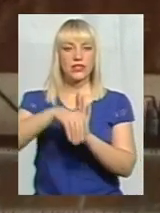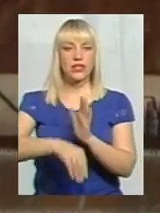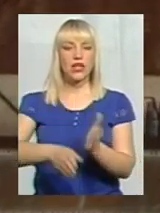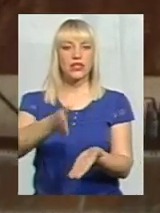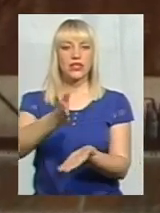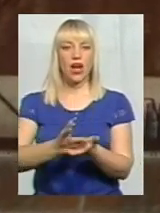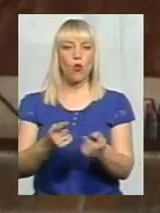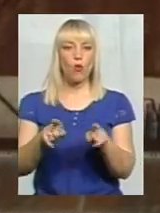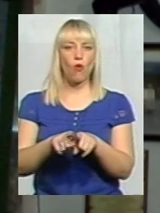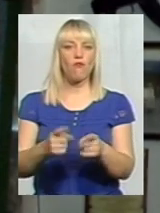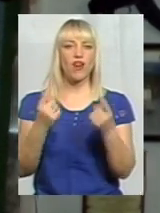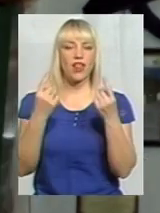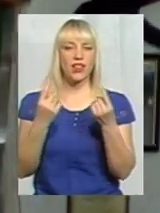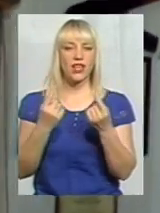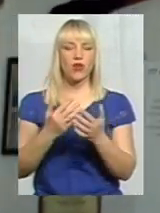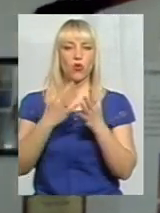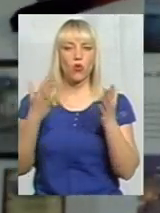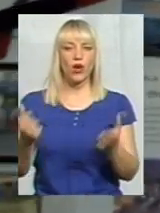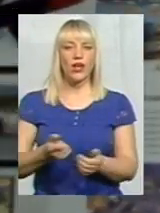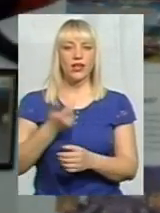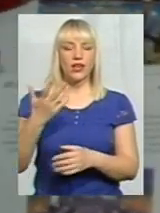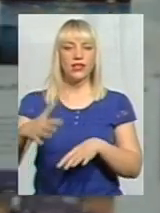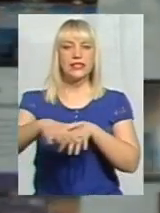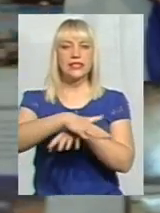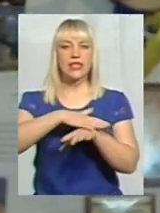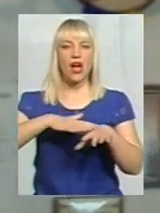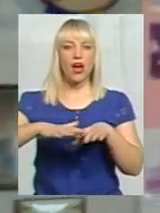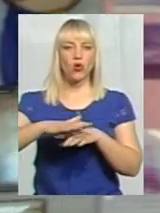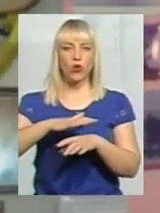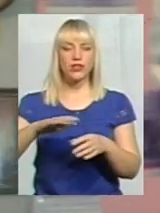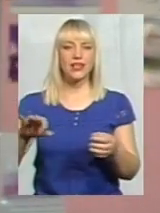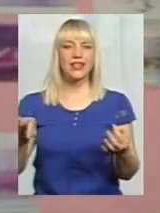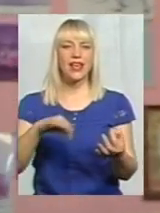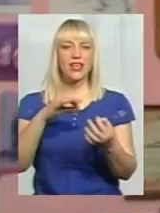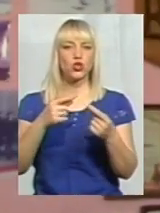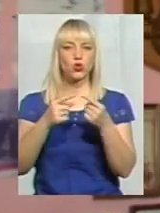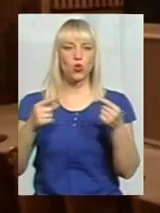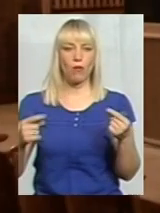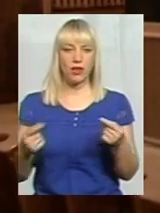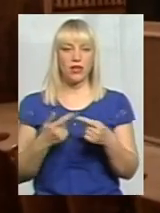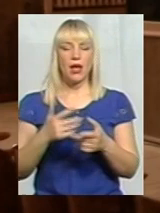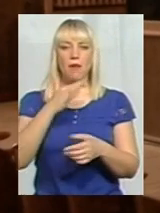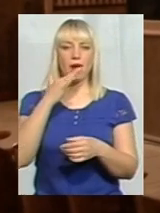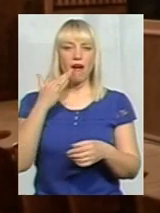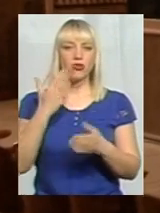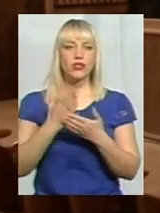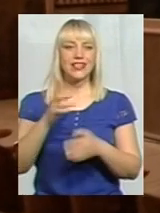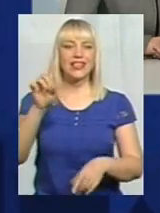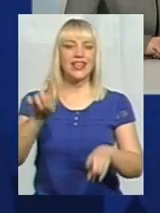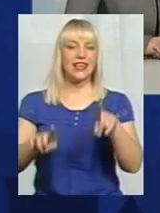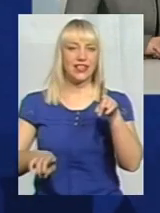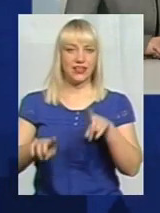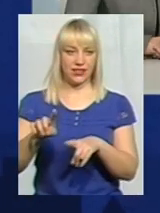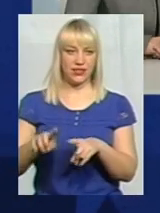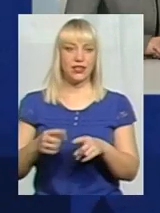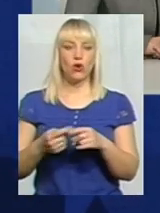велику кількість народних інструментів. Багато з них на сьогоднішній день вже рідкість. У цьому 80-літньому